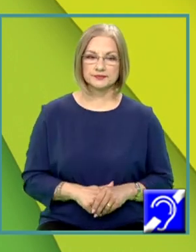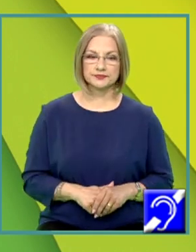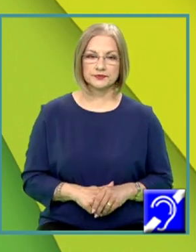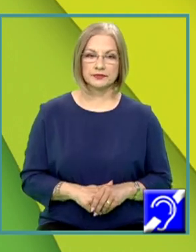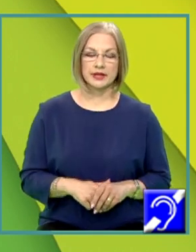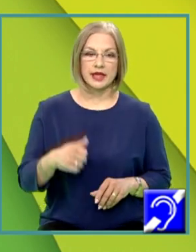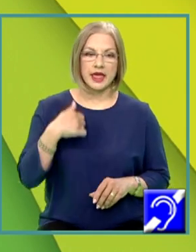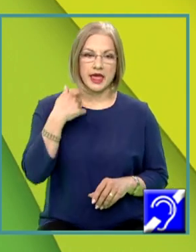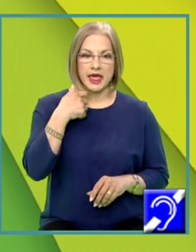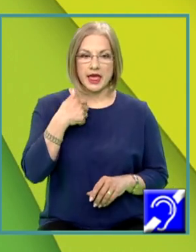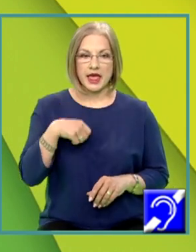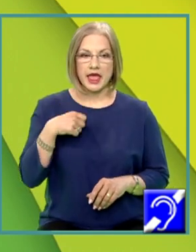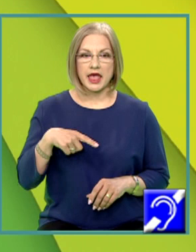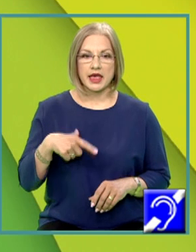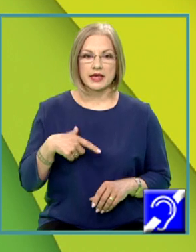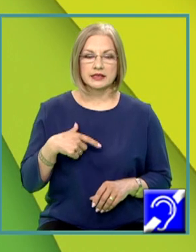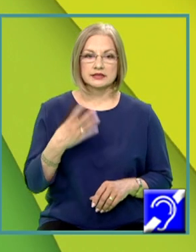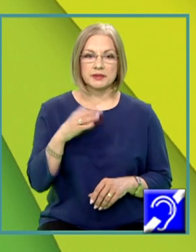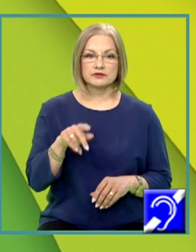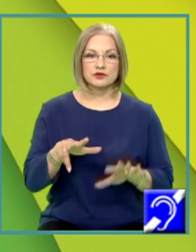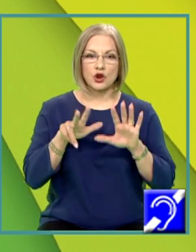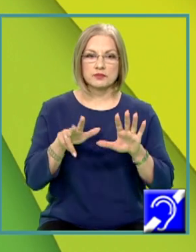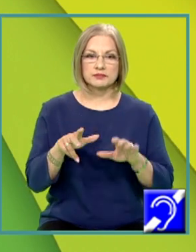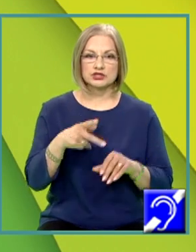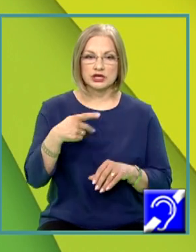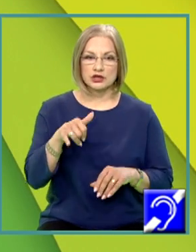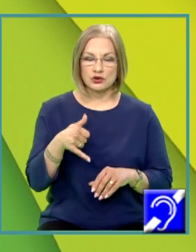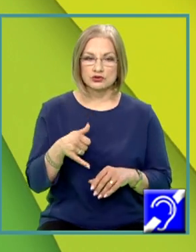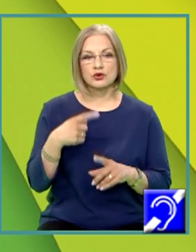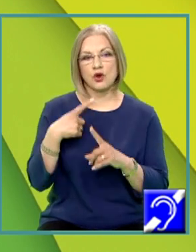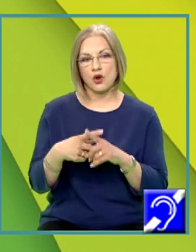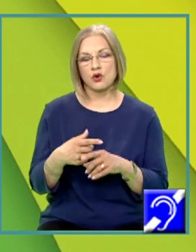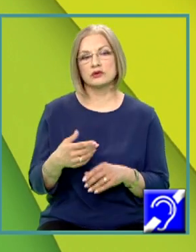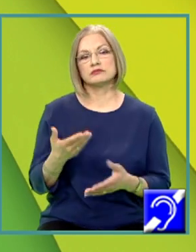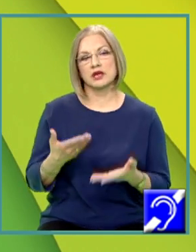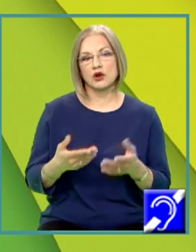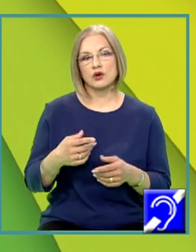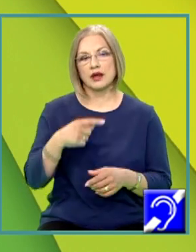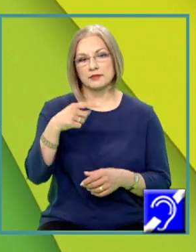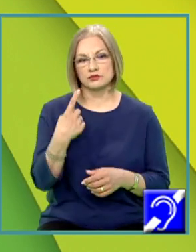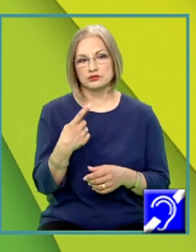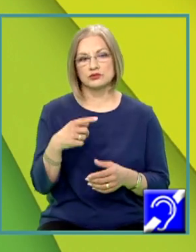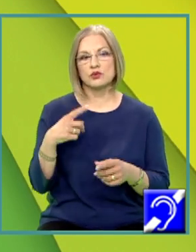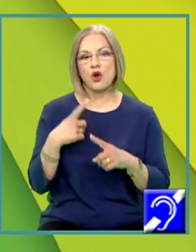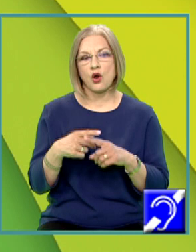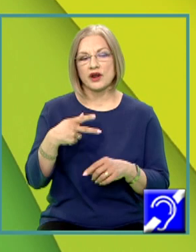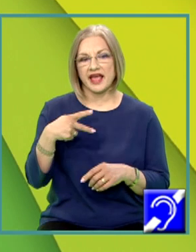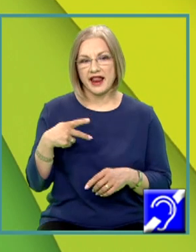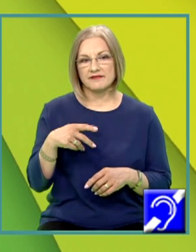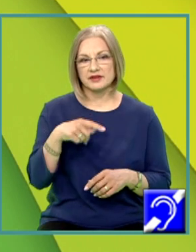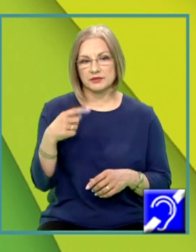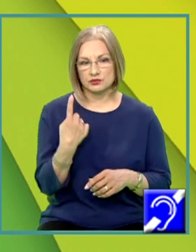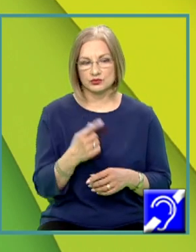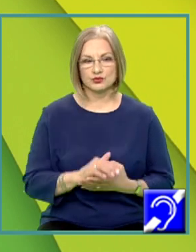și este egală cu 4,18 kJ ori kg la minus 1 ori Kelvin la minus